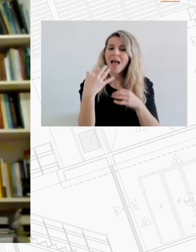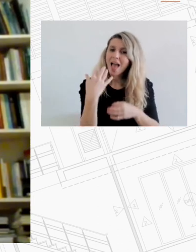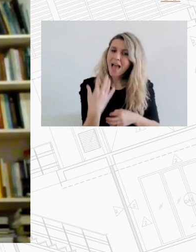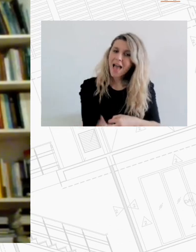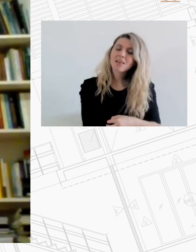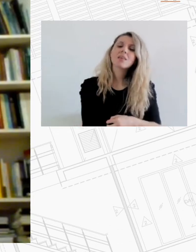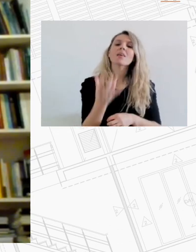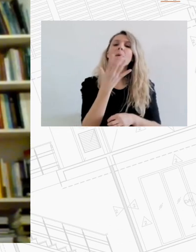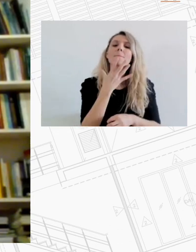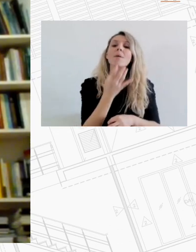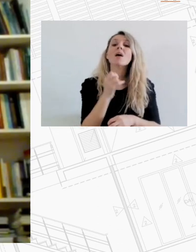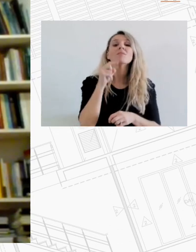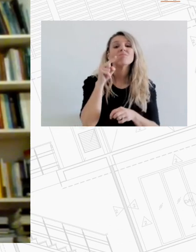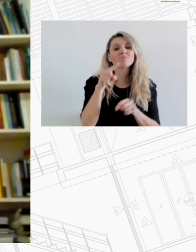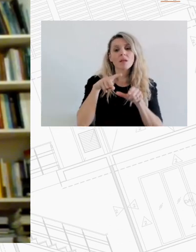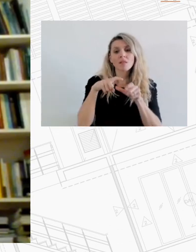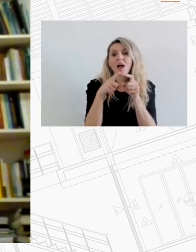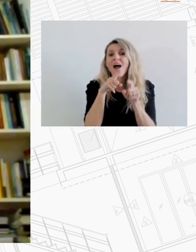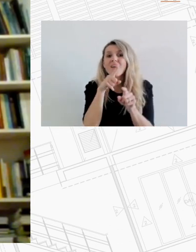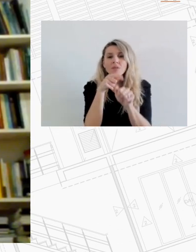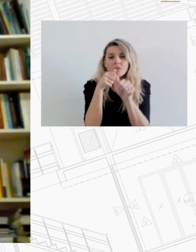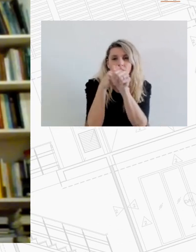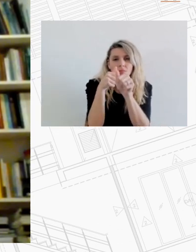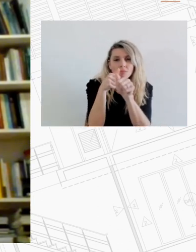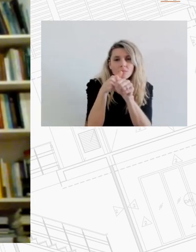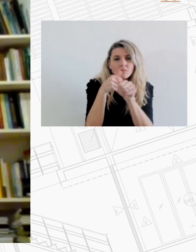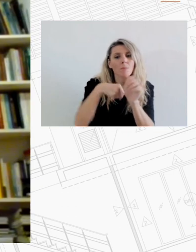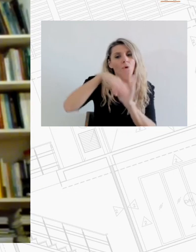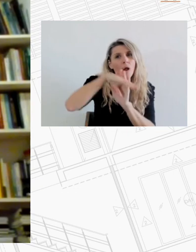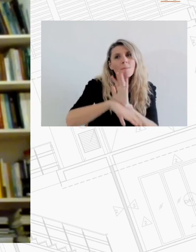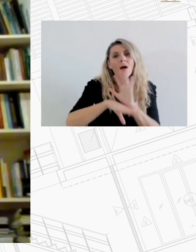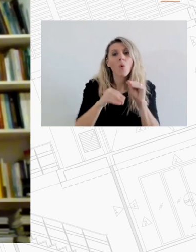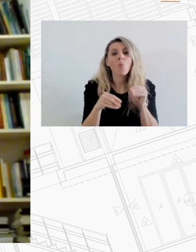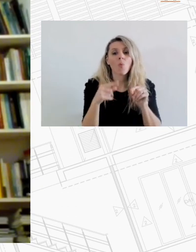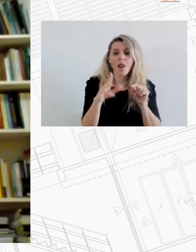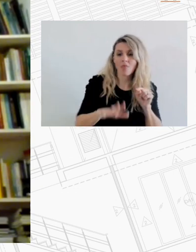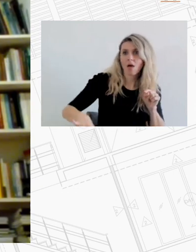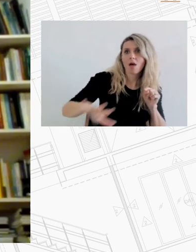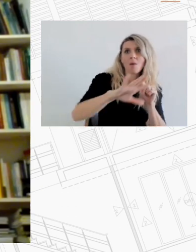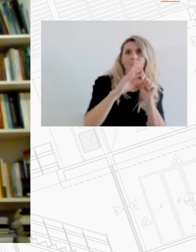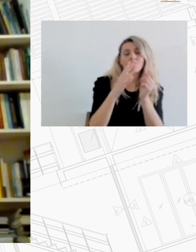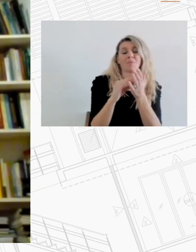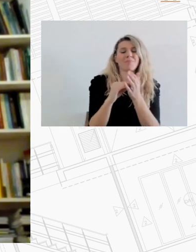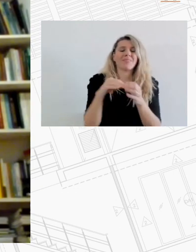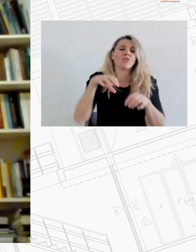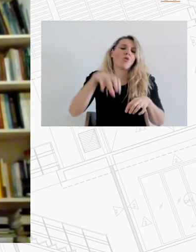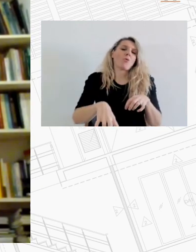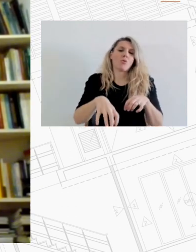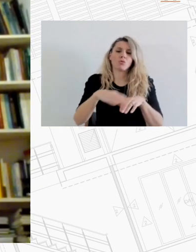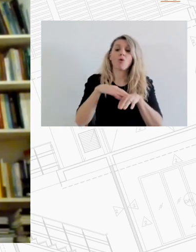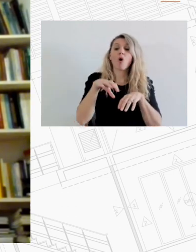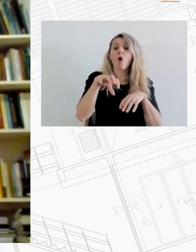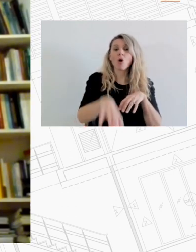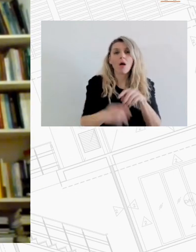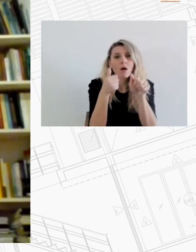ίντεξ που παρακολουθεί τις τιμές σε τοπικό επίπεδο, γιατί και αυτό δεν μπορεί να γίνει κεντρικά. Αυτό για μένα θα ήταν